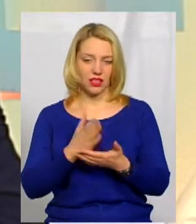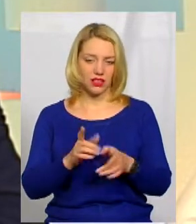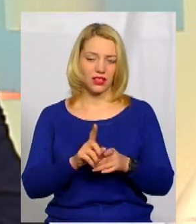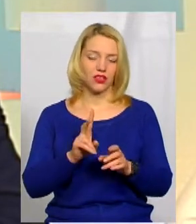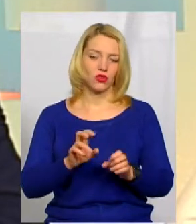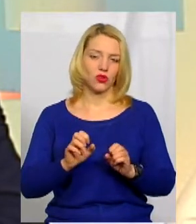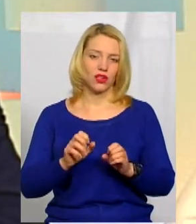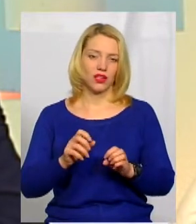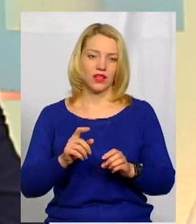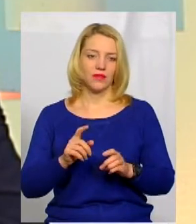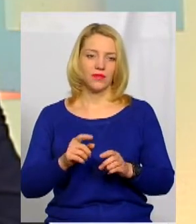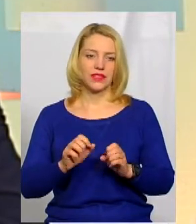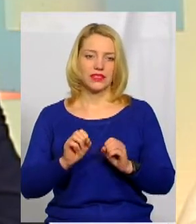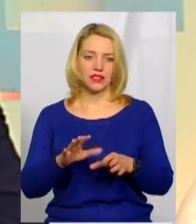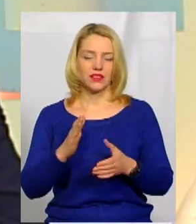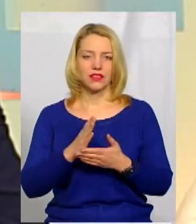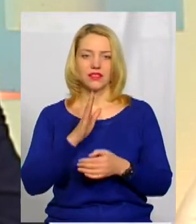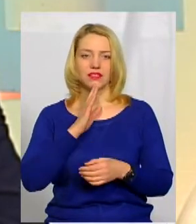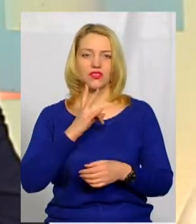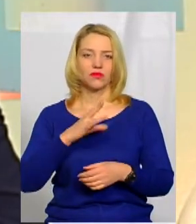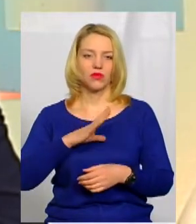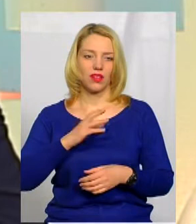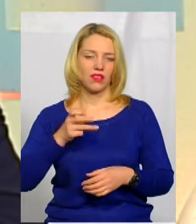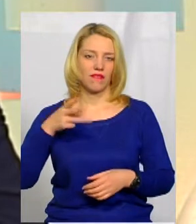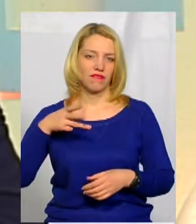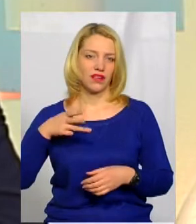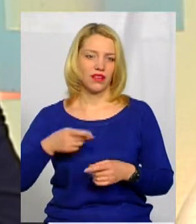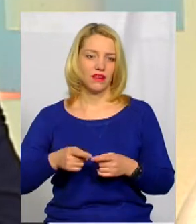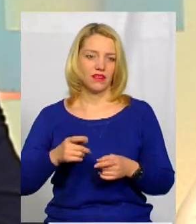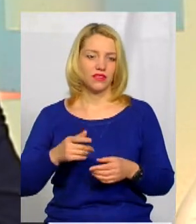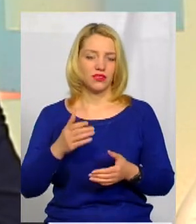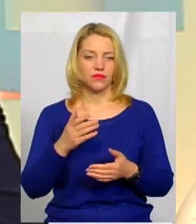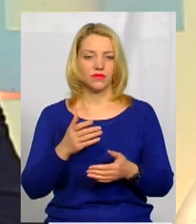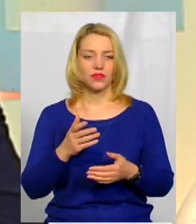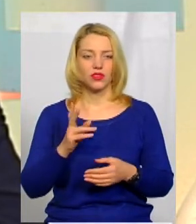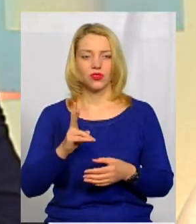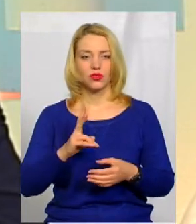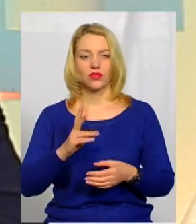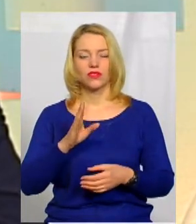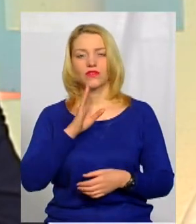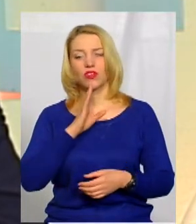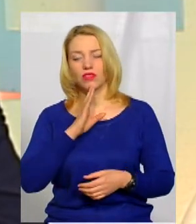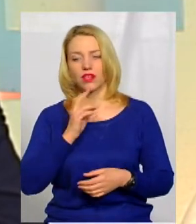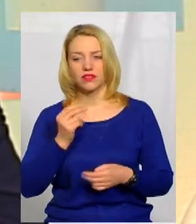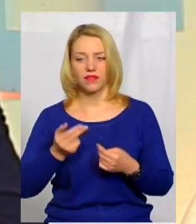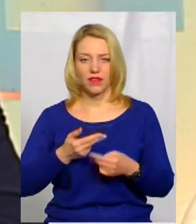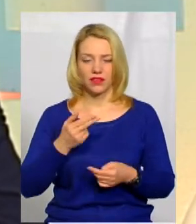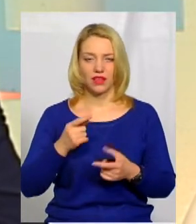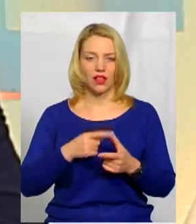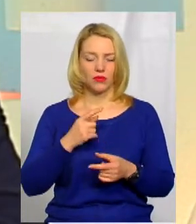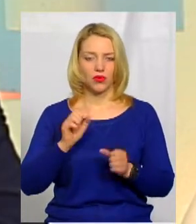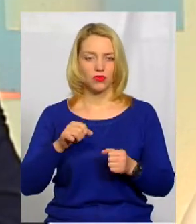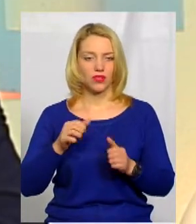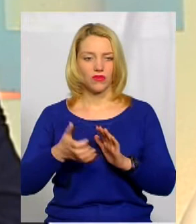що і складають, що їх це, от як дівчина була на відео, що їх це не хвилює, є такі, що або вона завадила, або, можливо, не